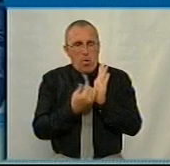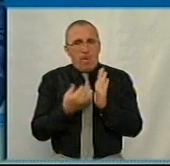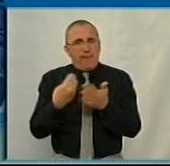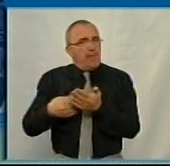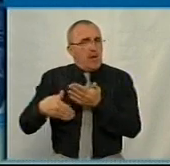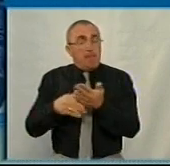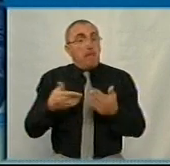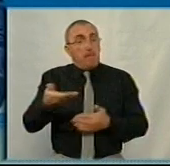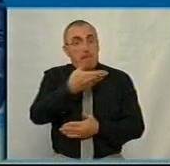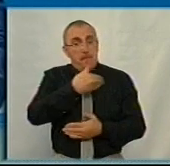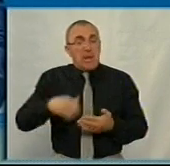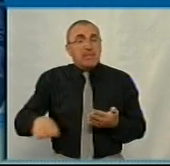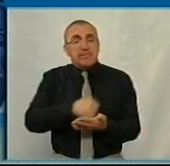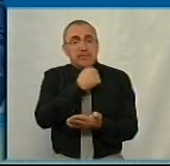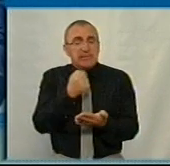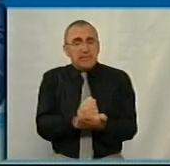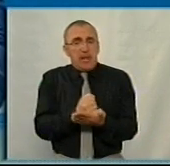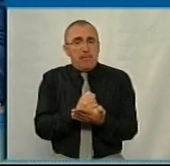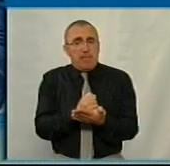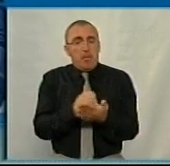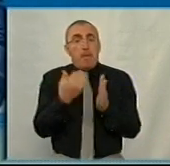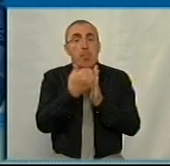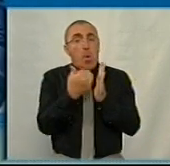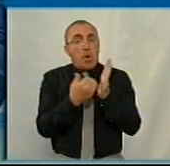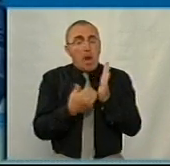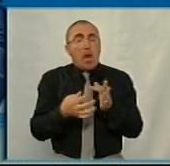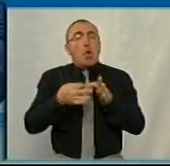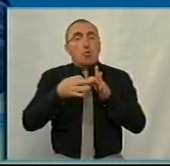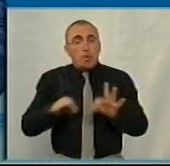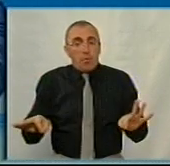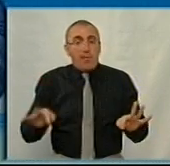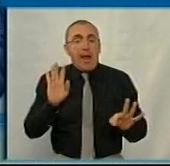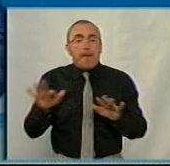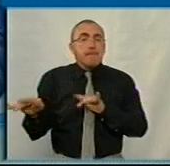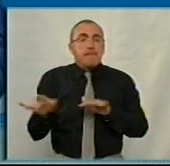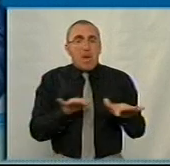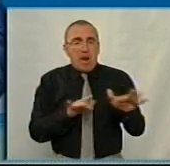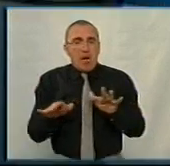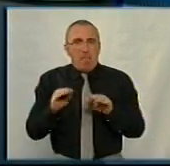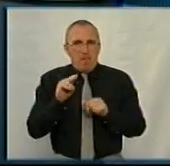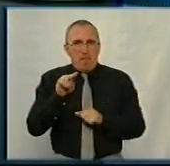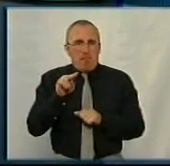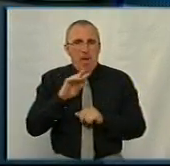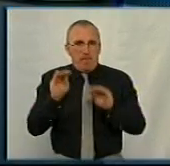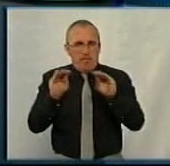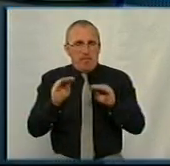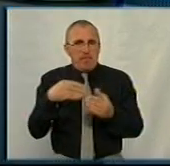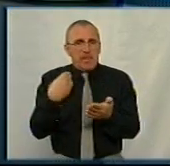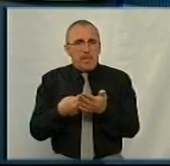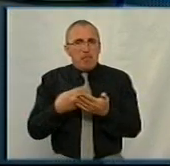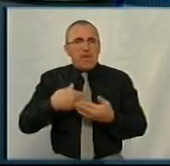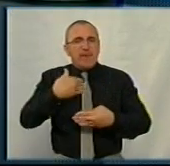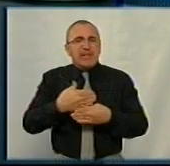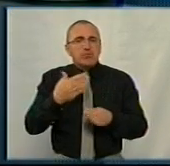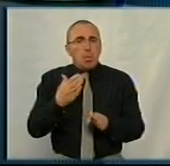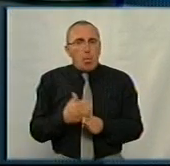спочатку ми затверджуємо саме програму, яка дозволяє, як механізм. Це протокол про наміри? Це фінансовий інструмент,